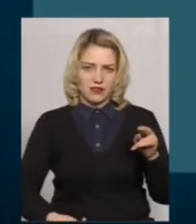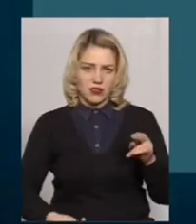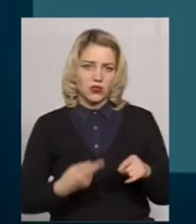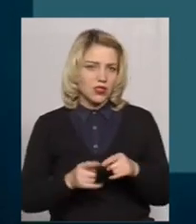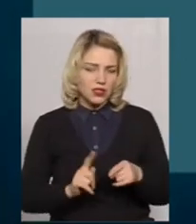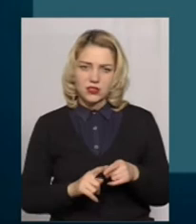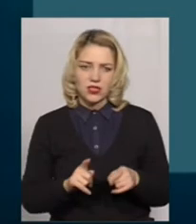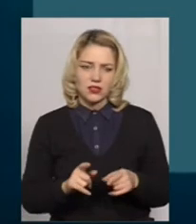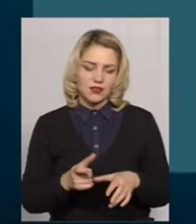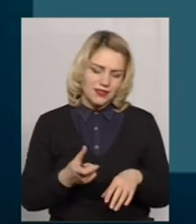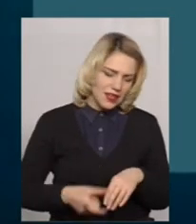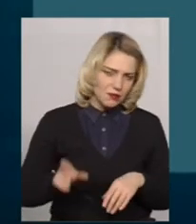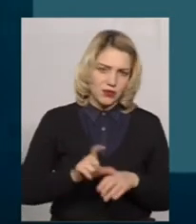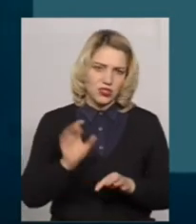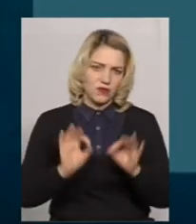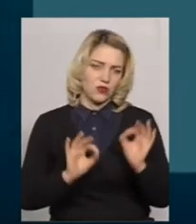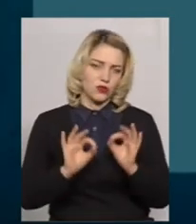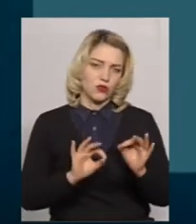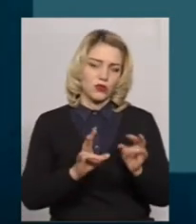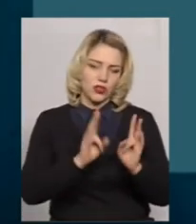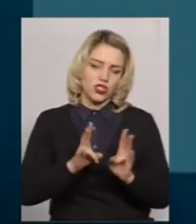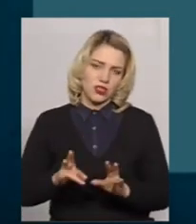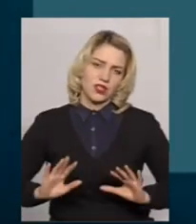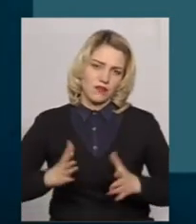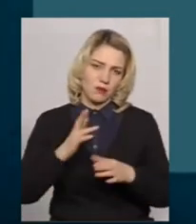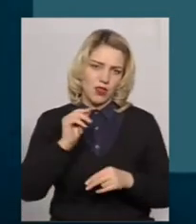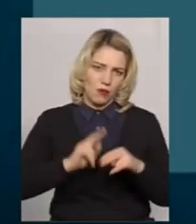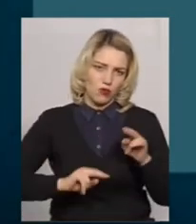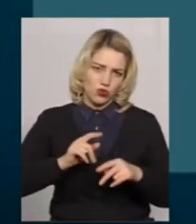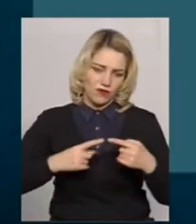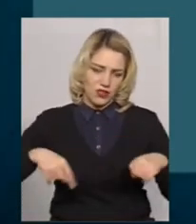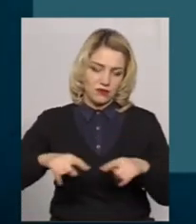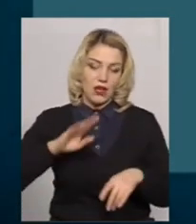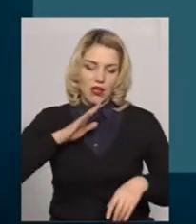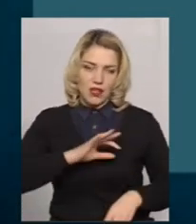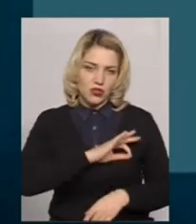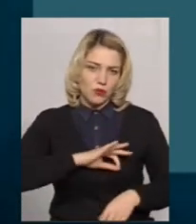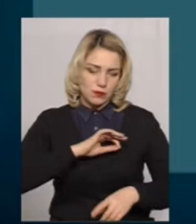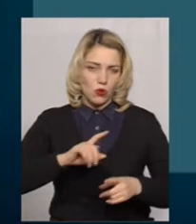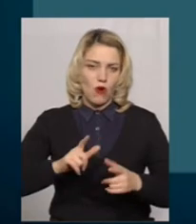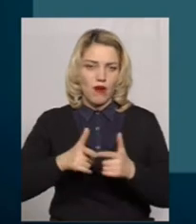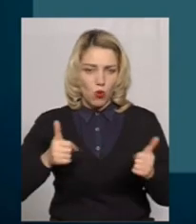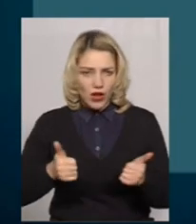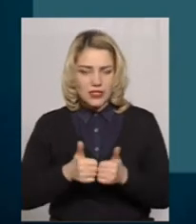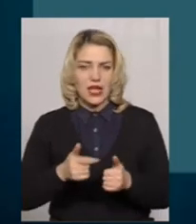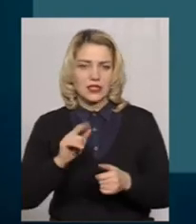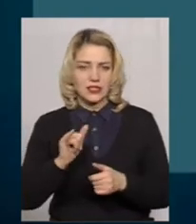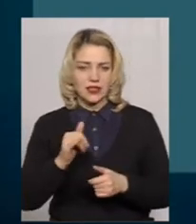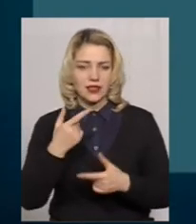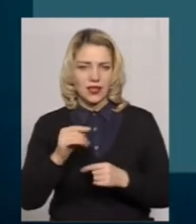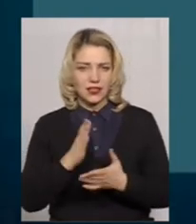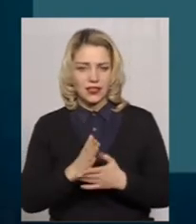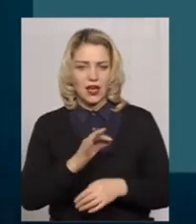відсоток нещасних випадків, які трапляються на будівництві. Наша профспілкова організація, і в основному там, є